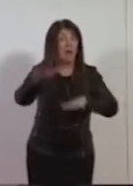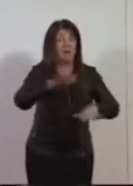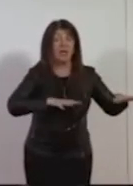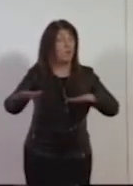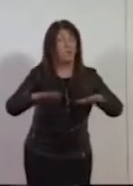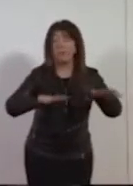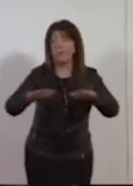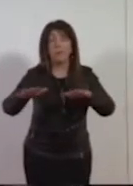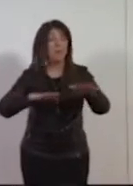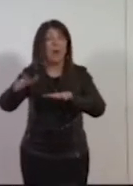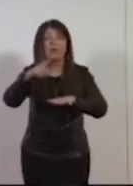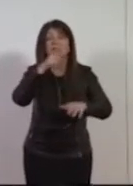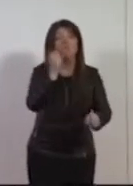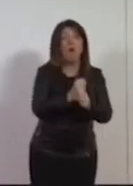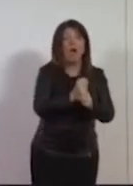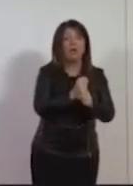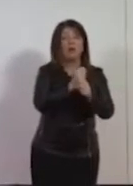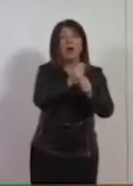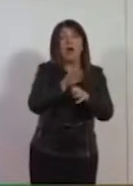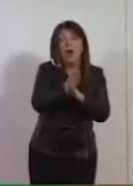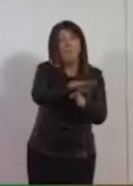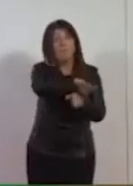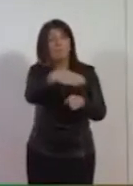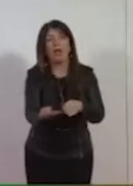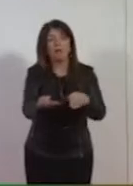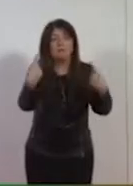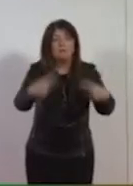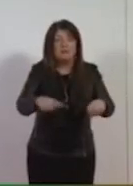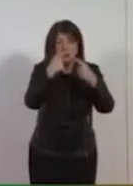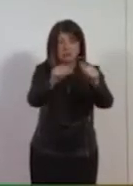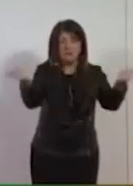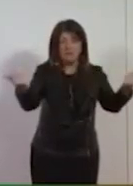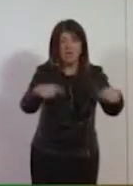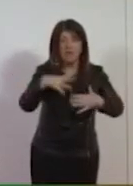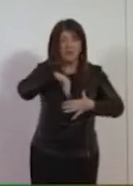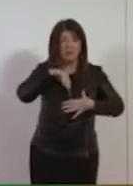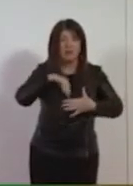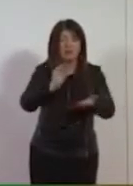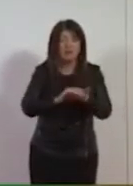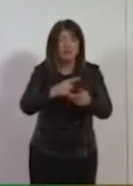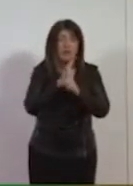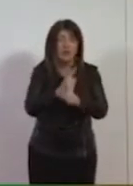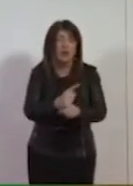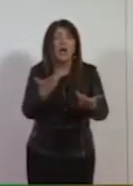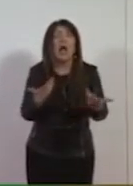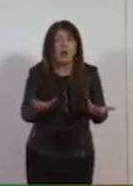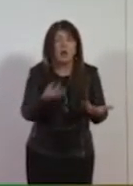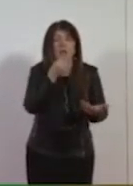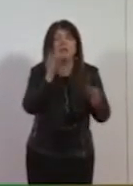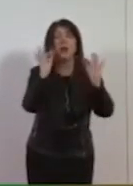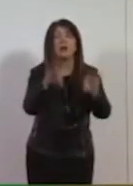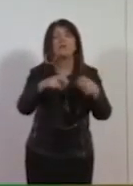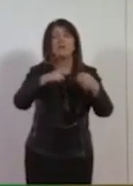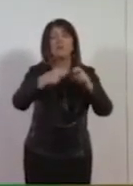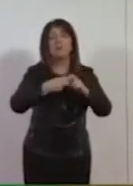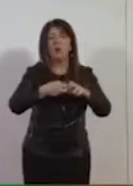fermano, cascano. Questa è la differenza che abbiamo dentro di noi. Tenete conto che allora c'è un grande problema che si